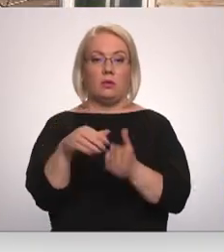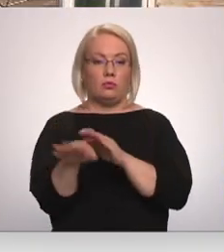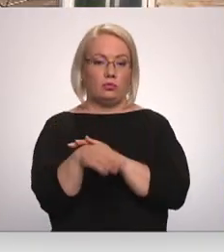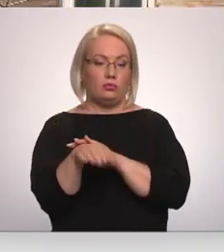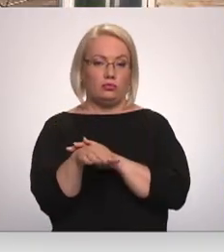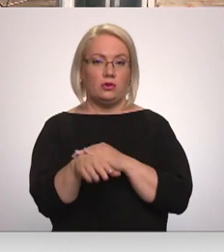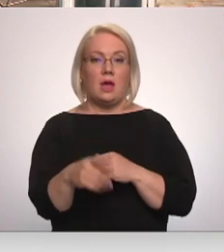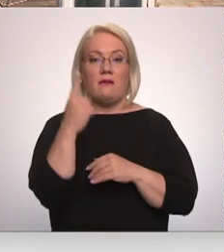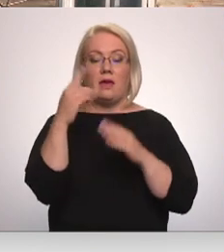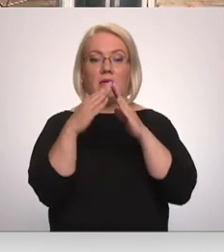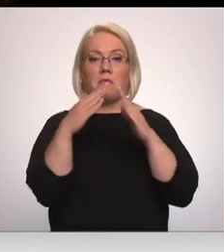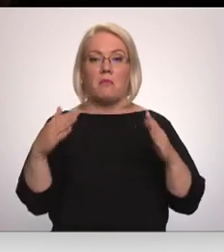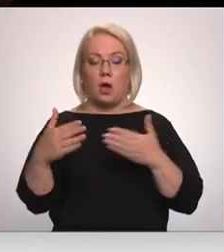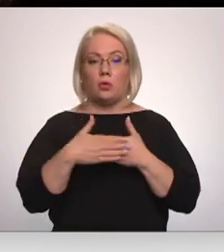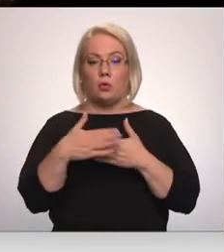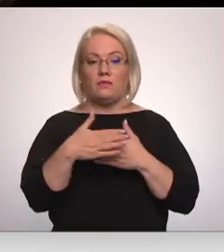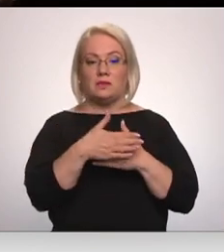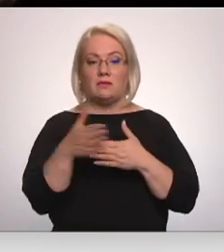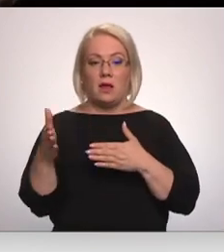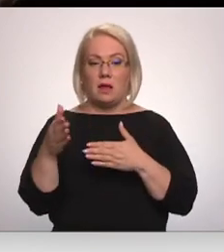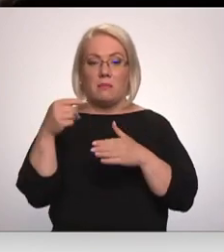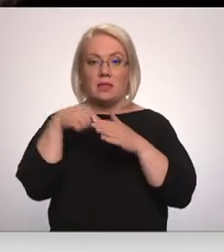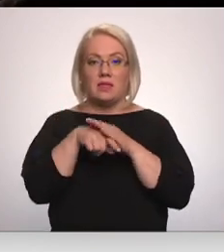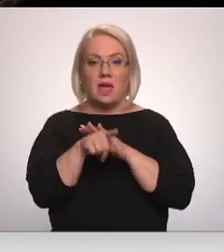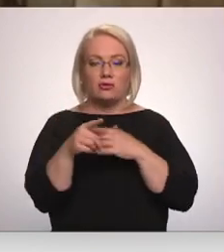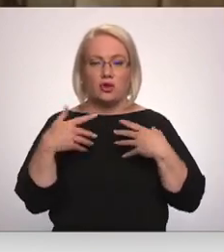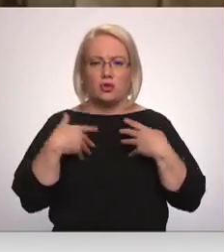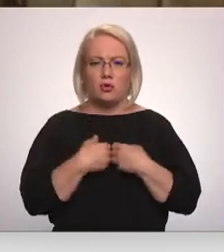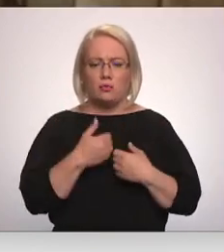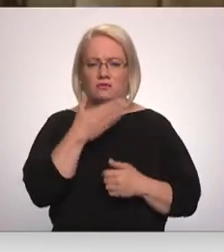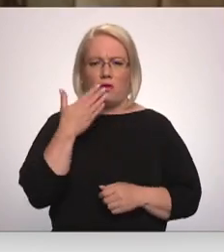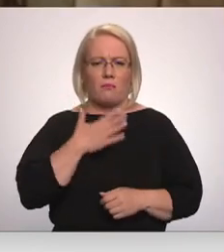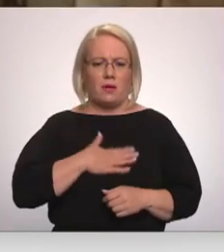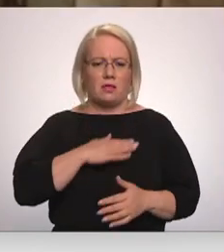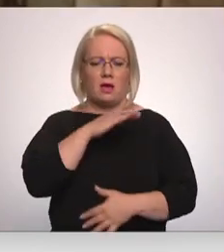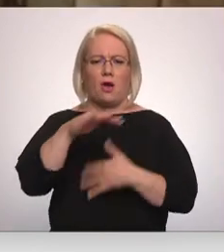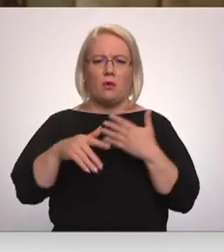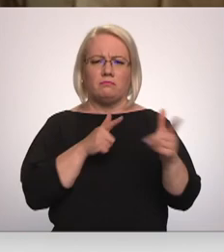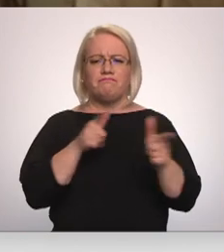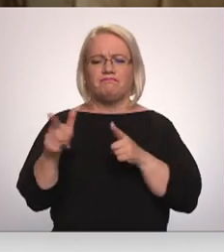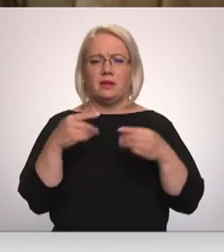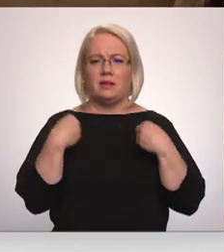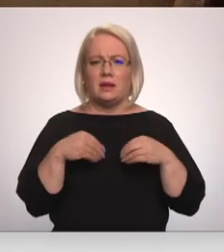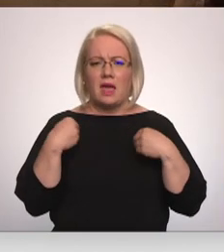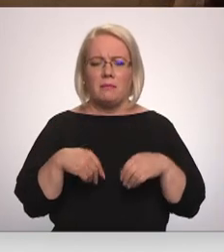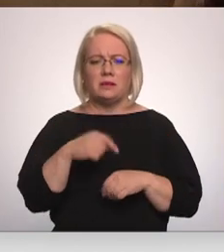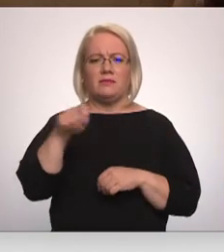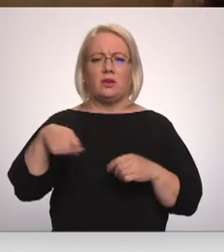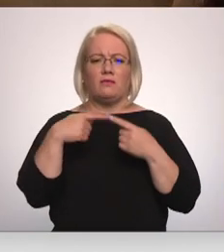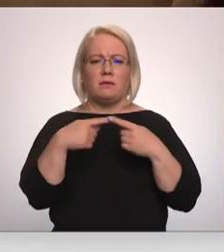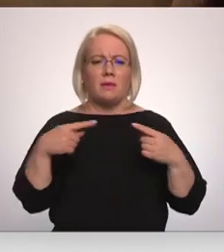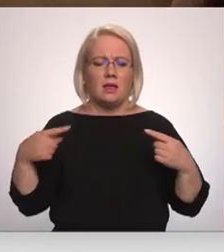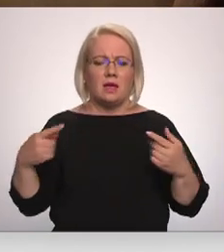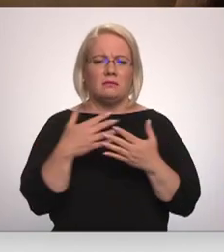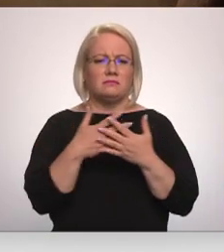Vienīgās mājas durvis ir vaļā, taču skats iekštelpās drūms un nepatīkams. Hautiski izmētātas drēbes, virtuves piedarumi, dažādas